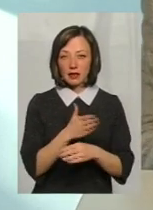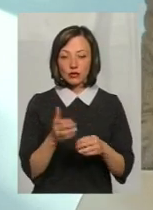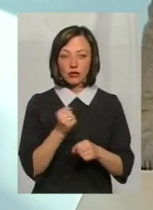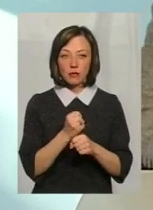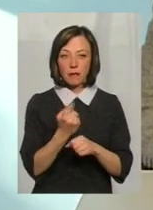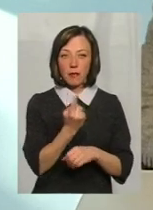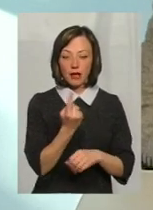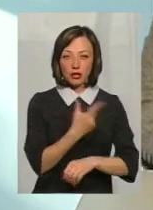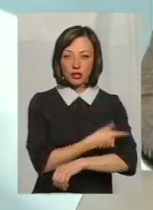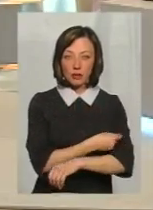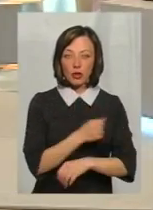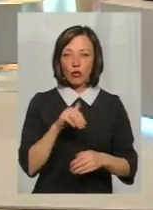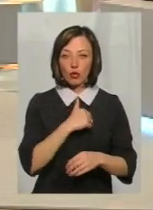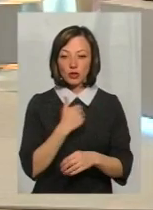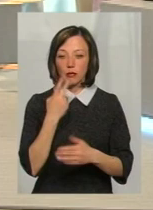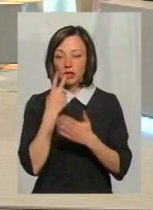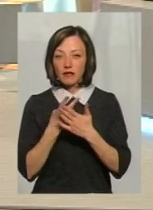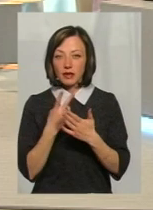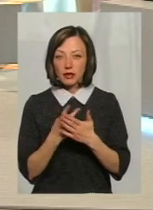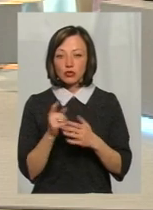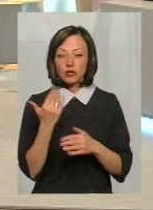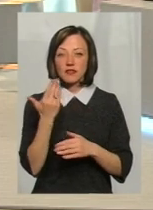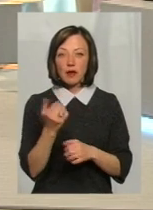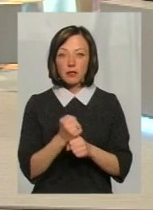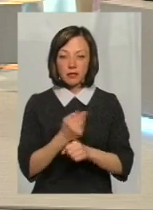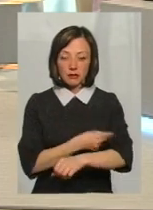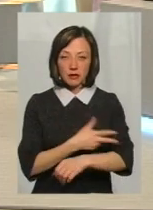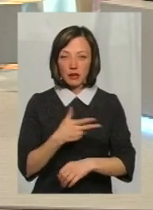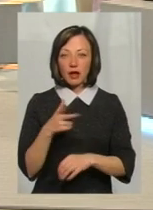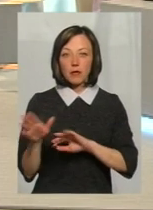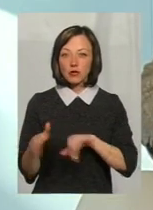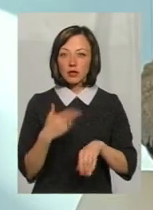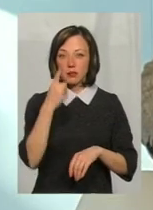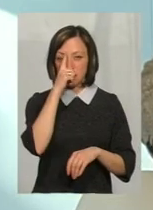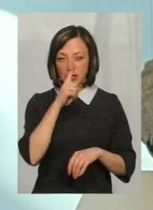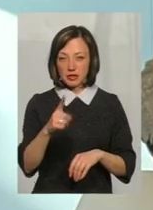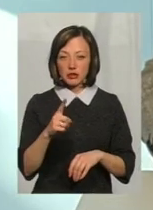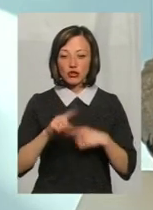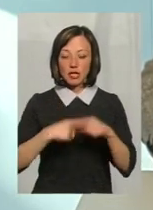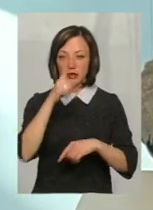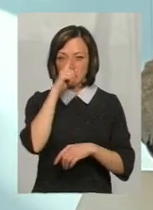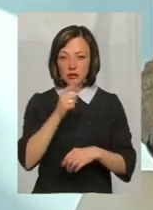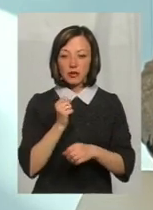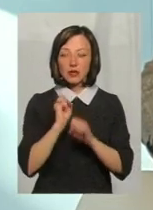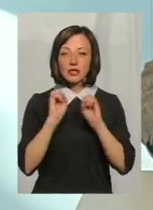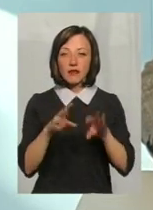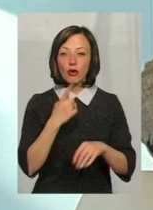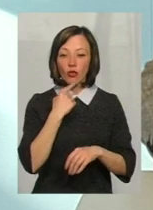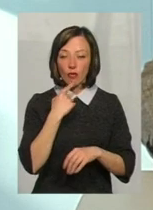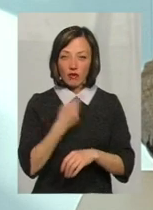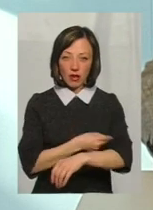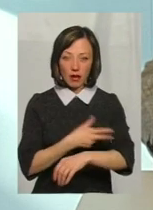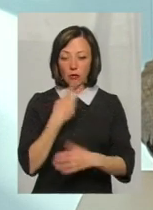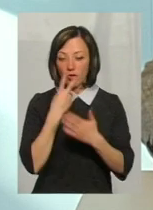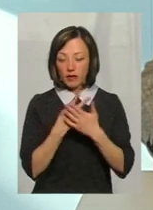зробили перше щеплення і хочете подивитися, що з вами робиться, пройшло не менше місяця. Через місяць ви здаєте аналіз, подивилися,